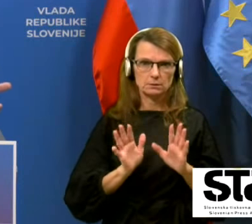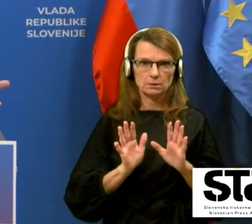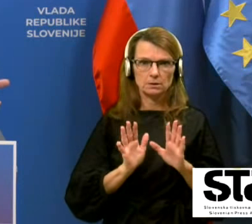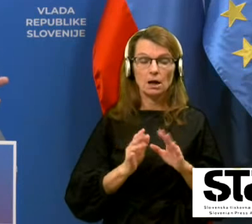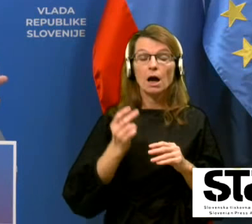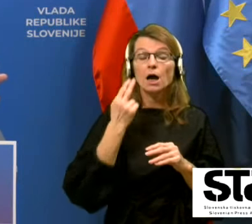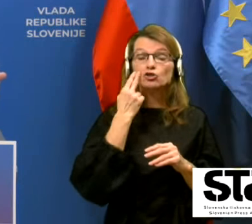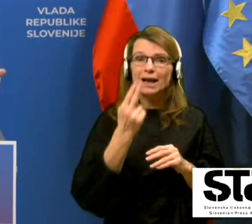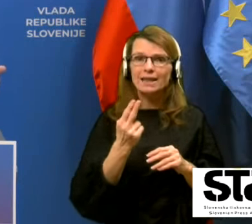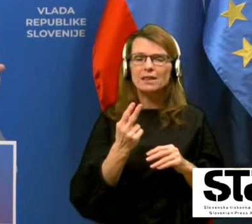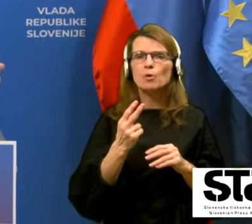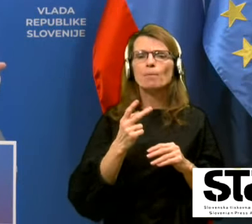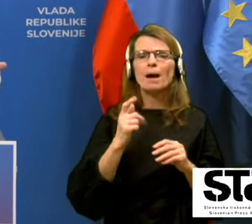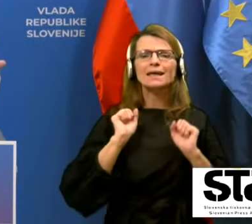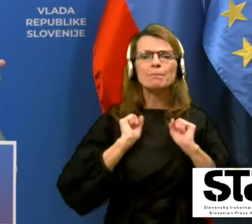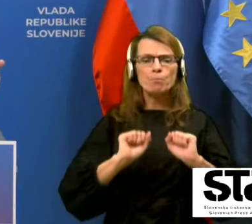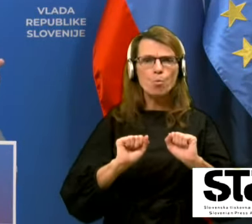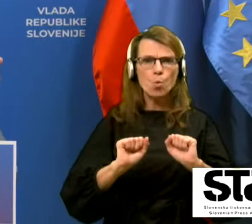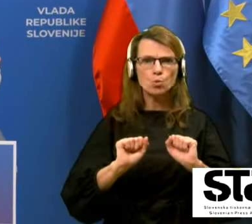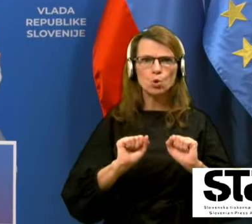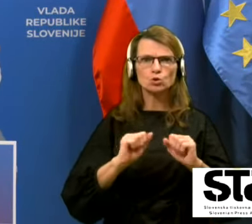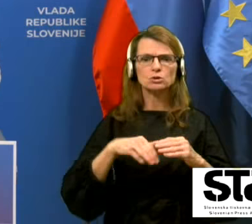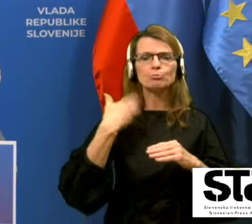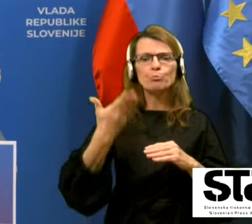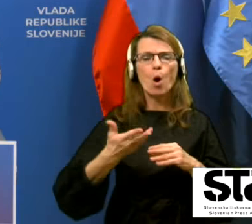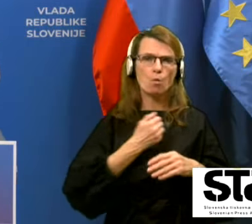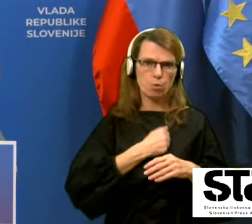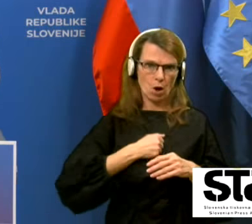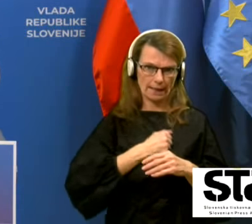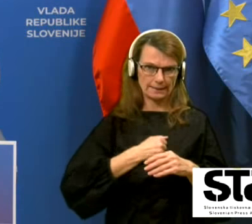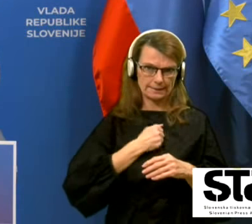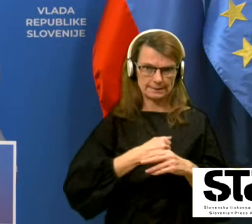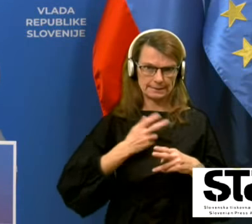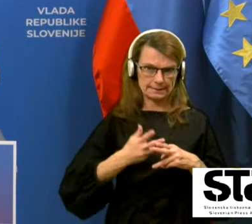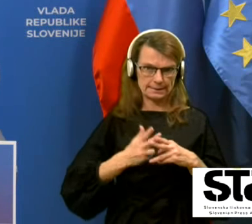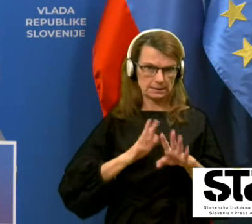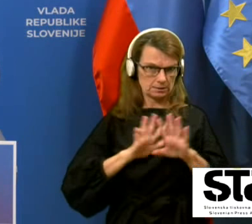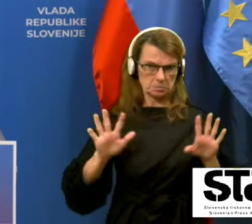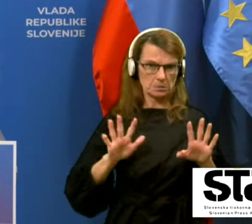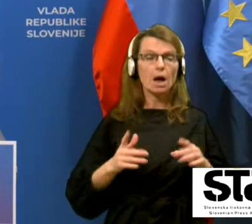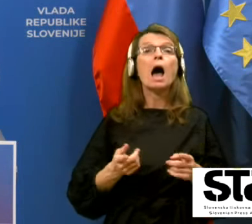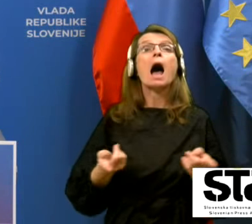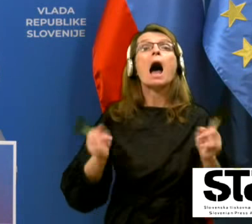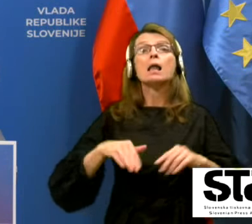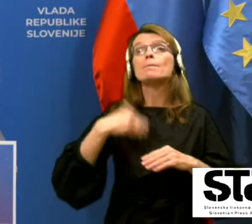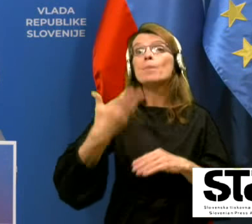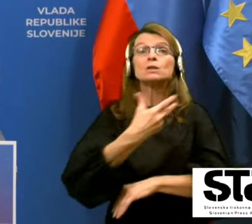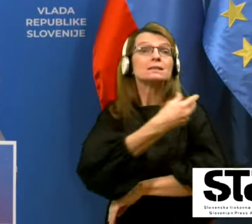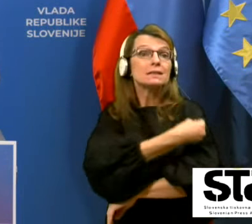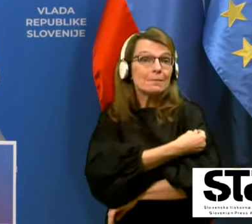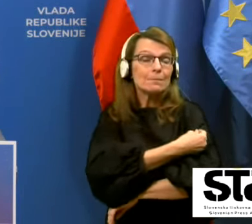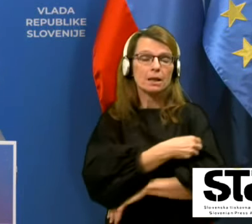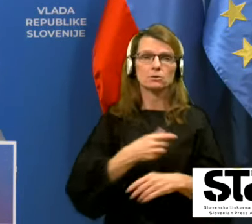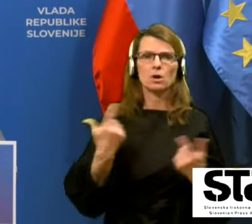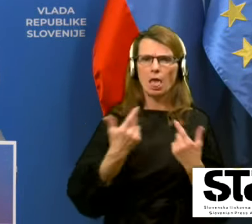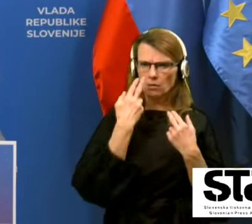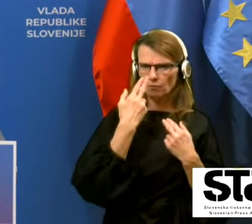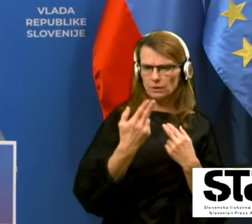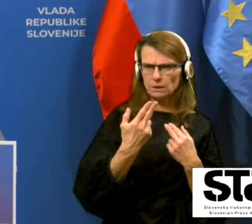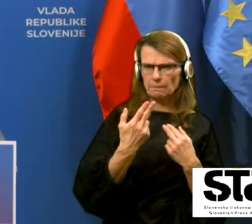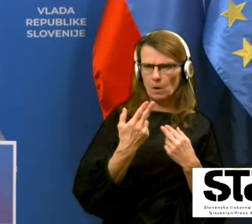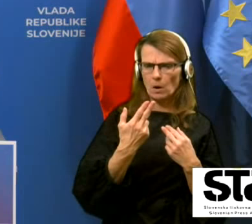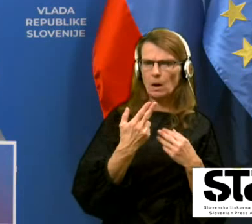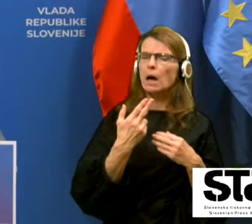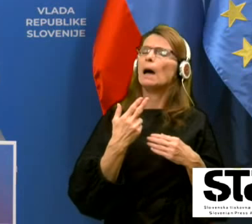preboleli bolezni in po cepljenju, v resnici se vidimo, da je praktično boljši